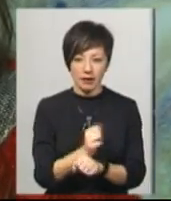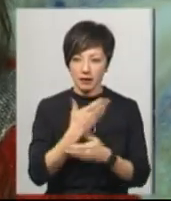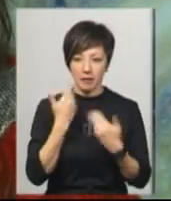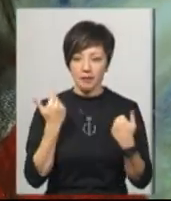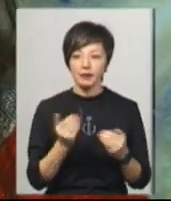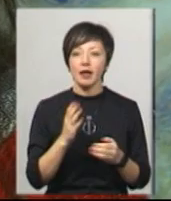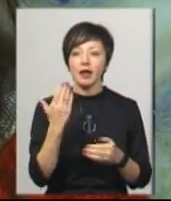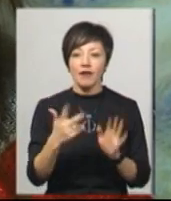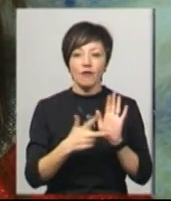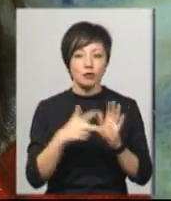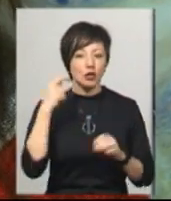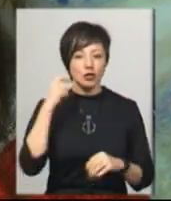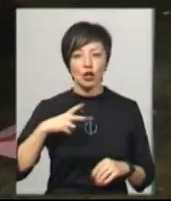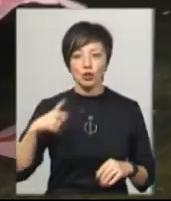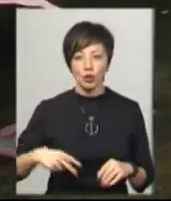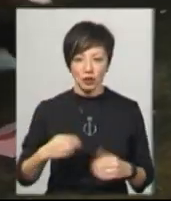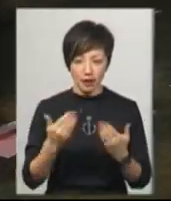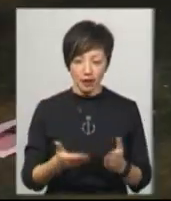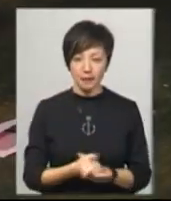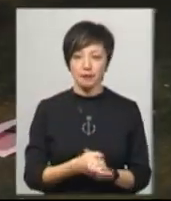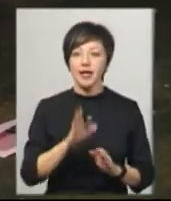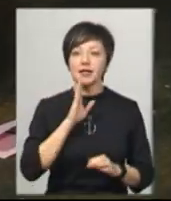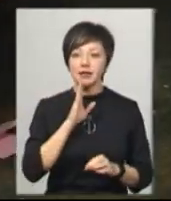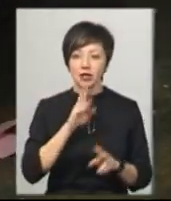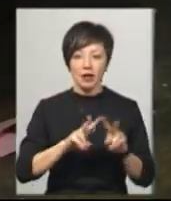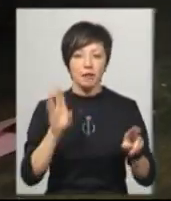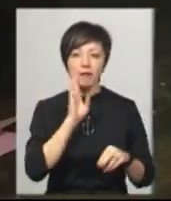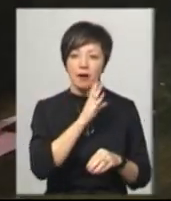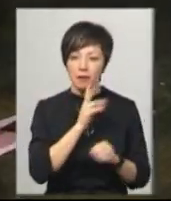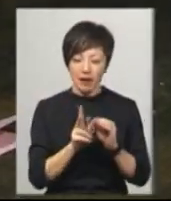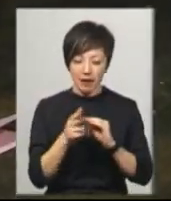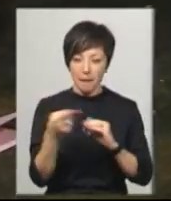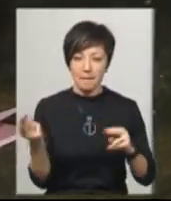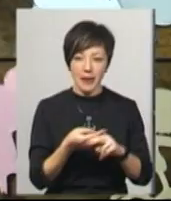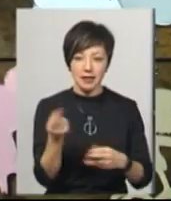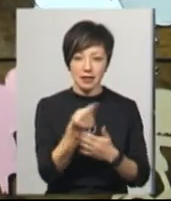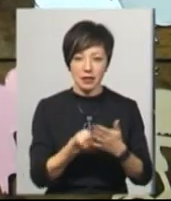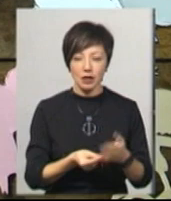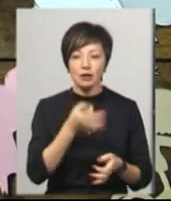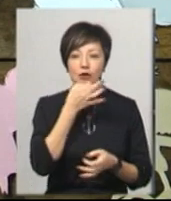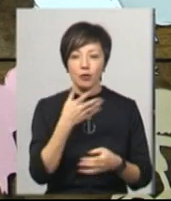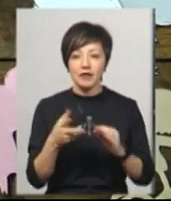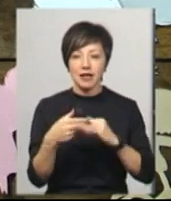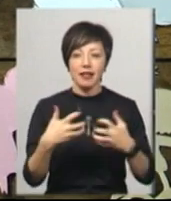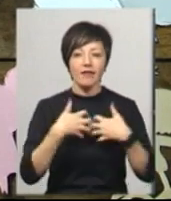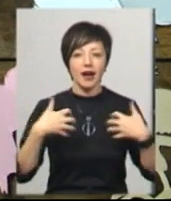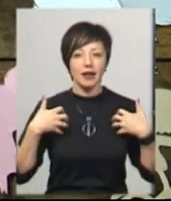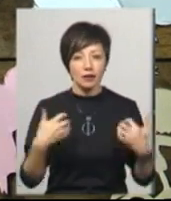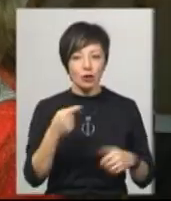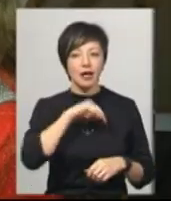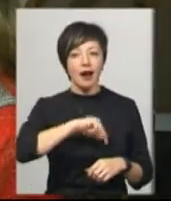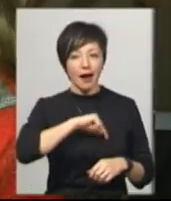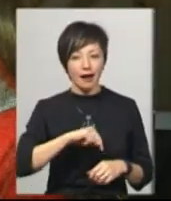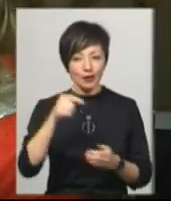Вирізає витинанки восьмирічна донька Ольги Богдана. Дівчинка, як і її мама, витинає без ескізу. Найбільше, каже, любить вирізати тваринок з характером.